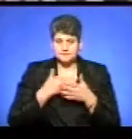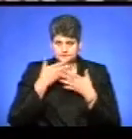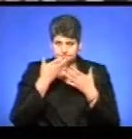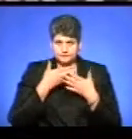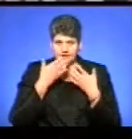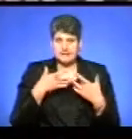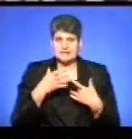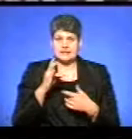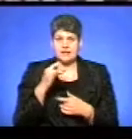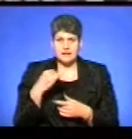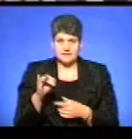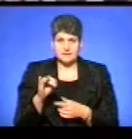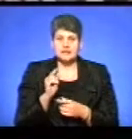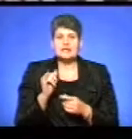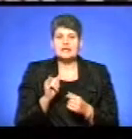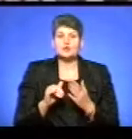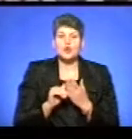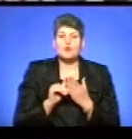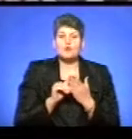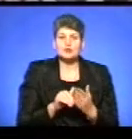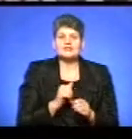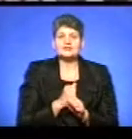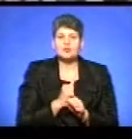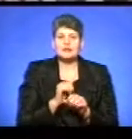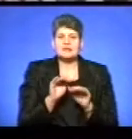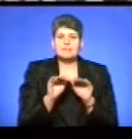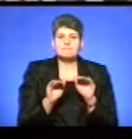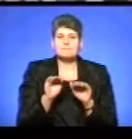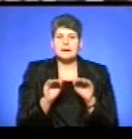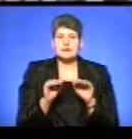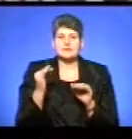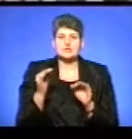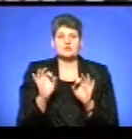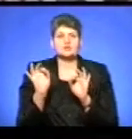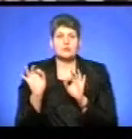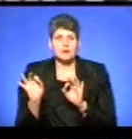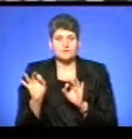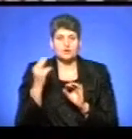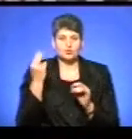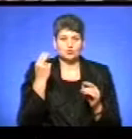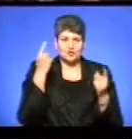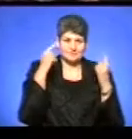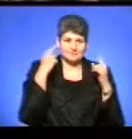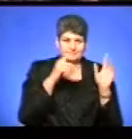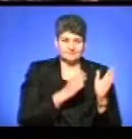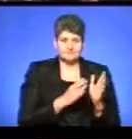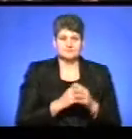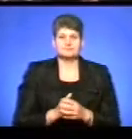сценарій і допомогли зробити баланс між історичною правдою і художнім вимислом.